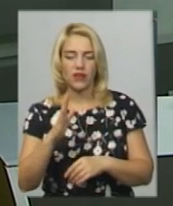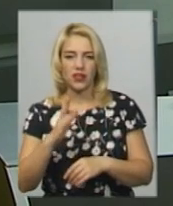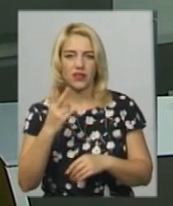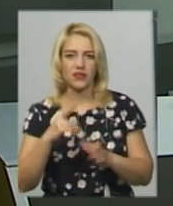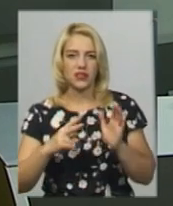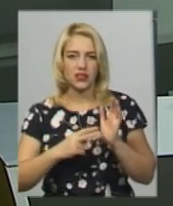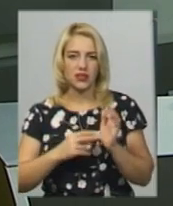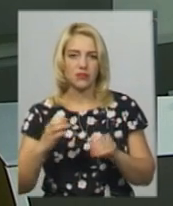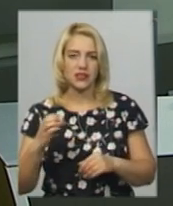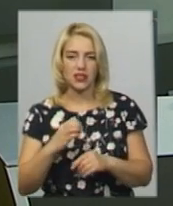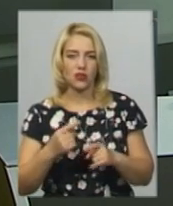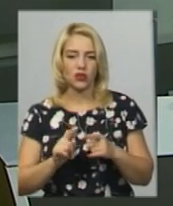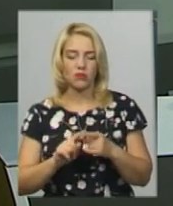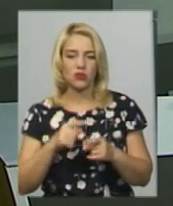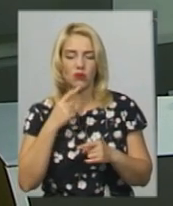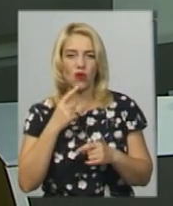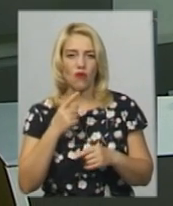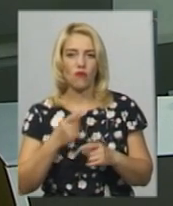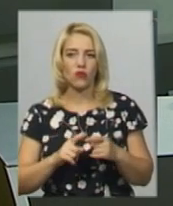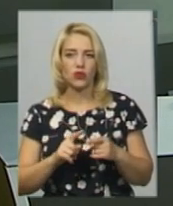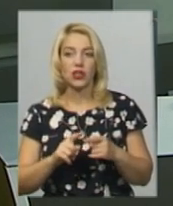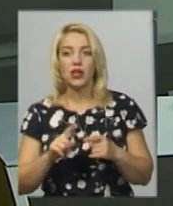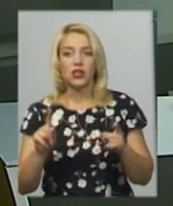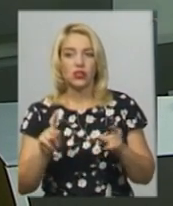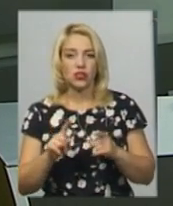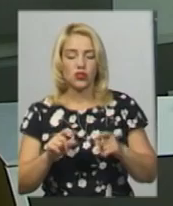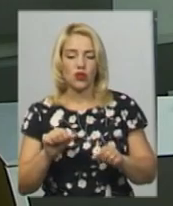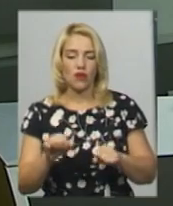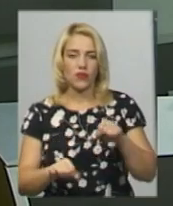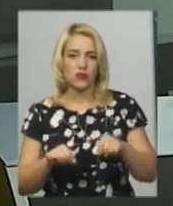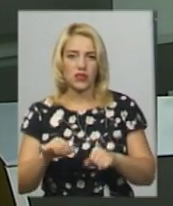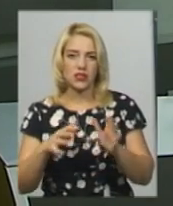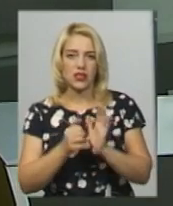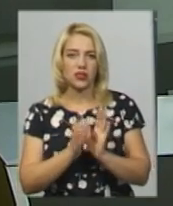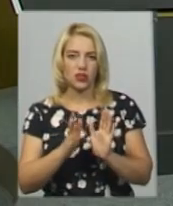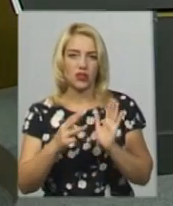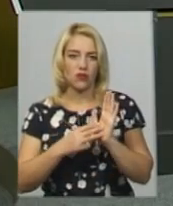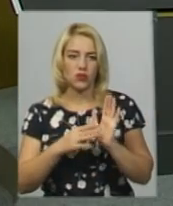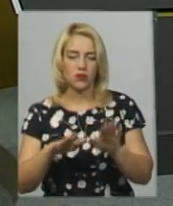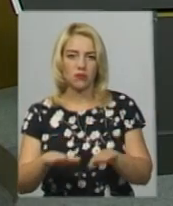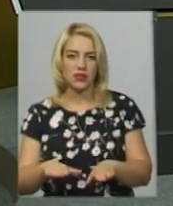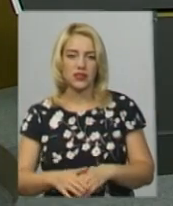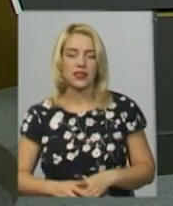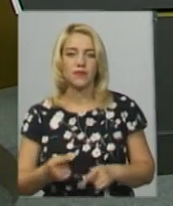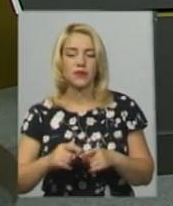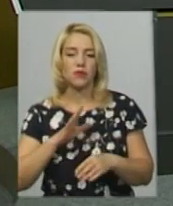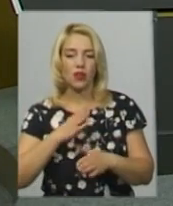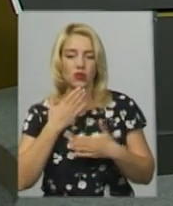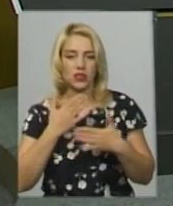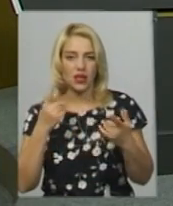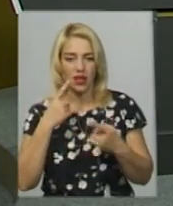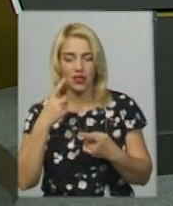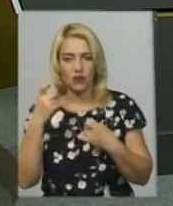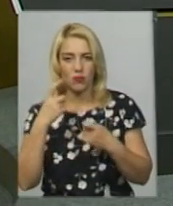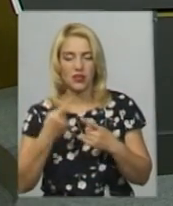сотих секунди. При цьому, каже Віктор Флорчук, висловальники посіли тільки восьме місце. Це була остання інформація